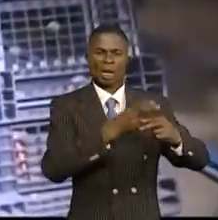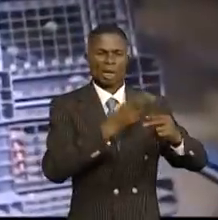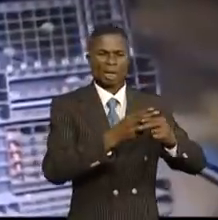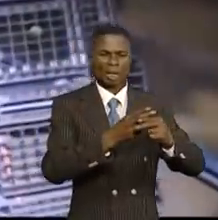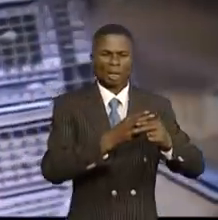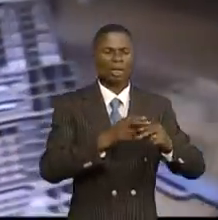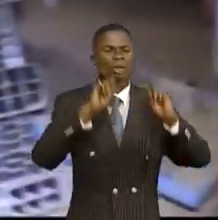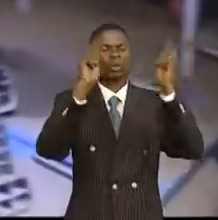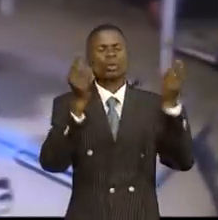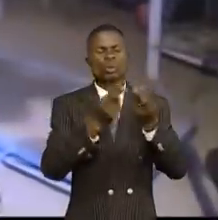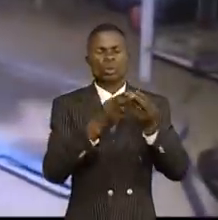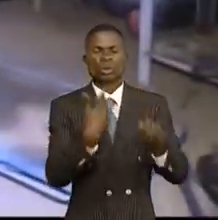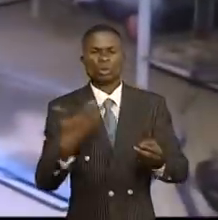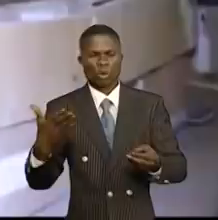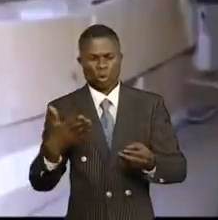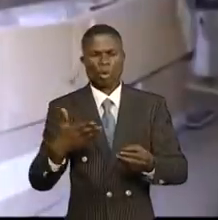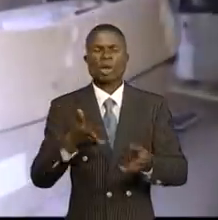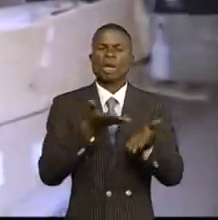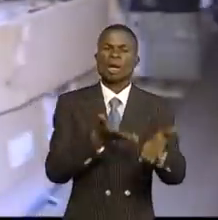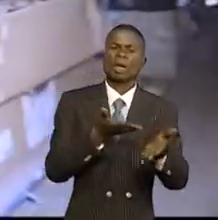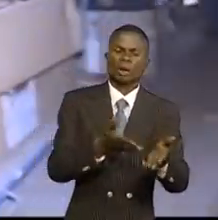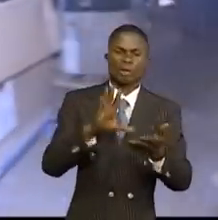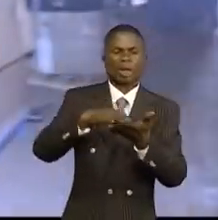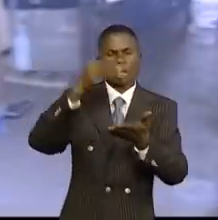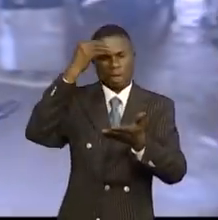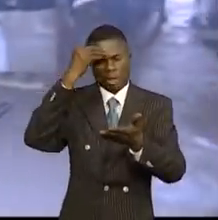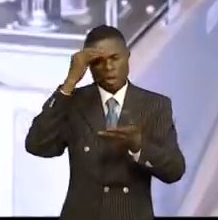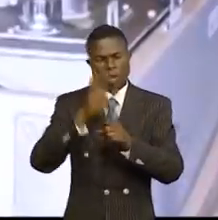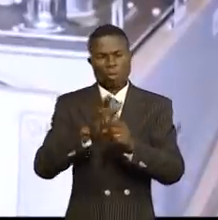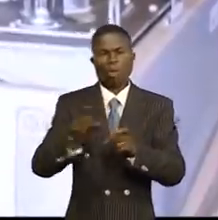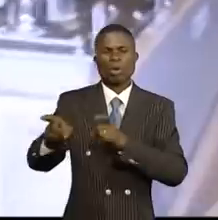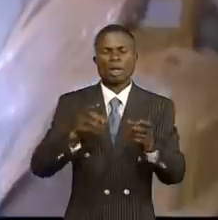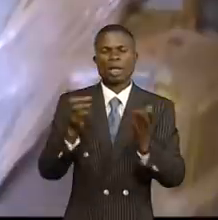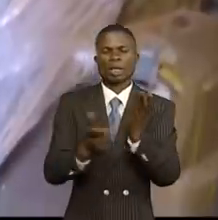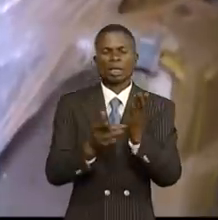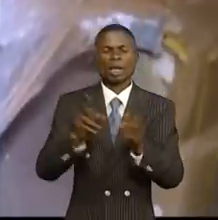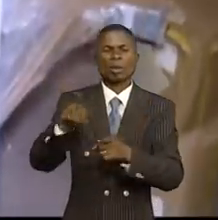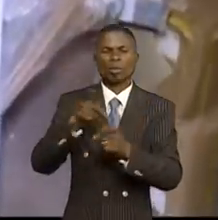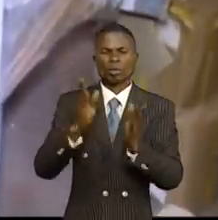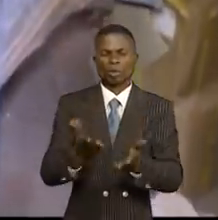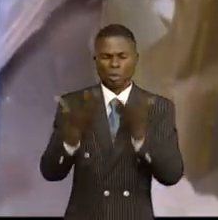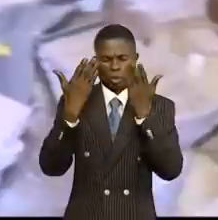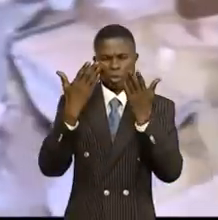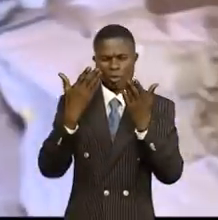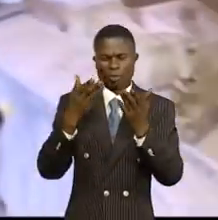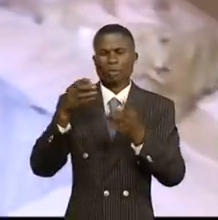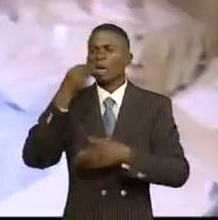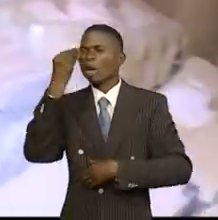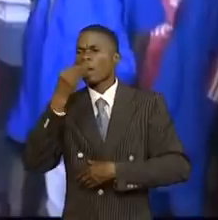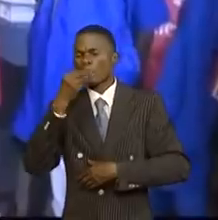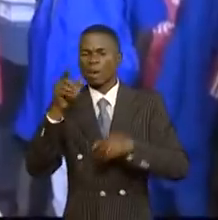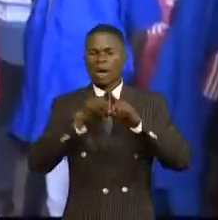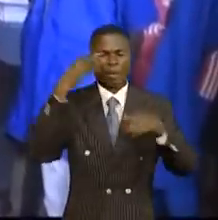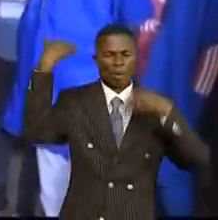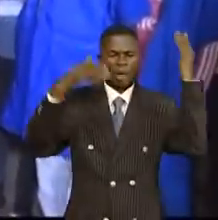visu tout ce matériel qui va désormais permettre aux élèves des différentes options techniques professionnelles de lier la théorie scientifique